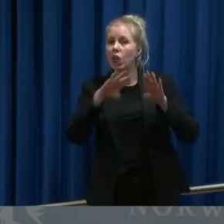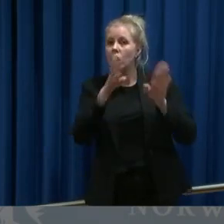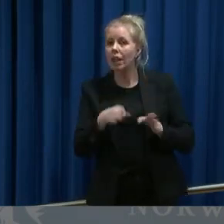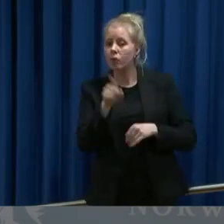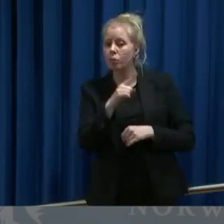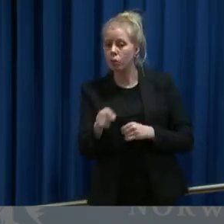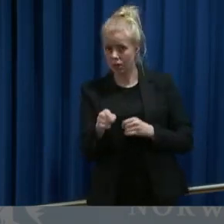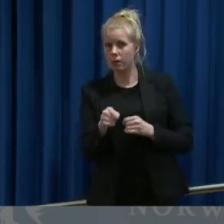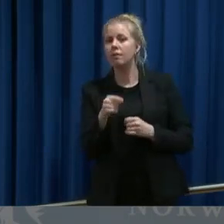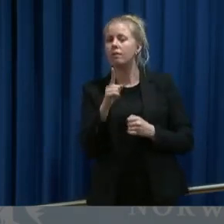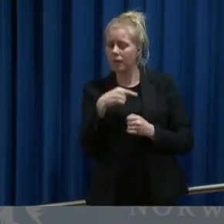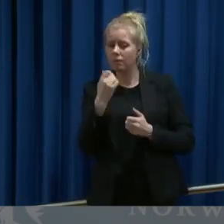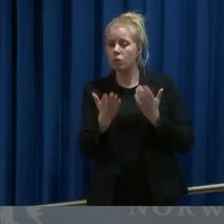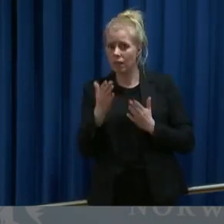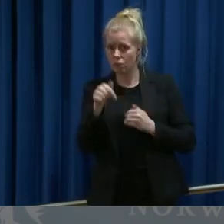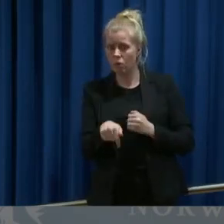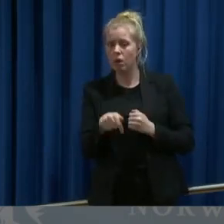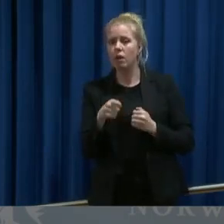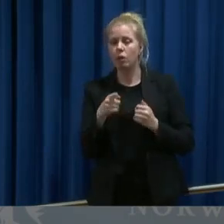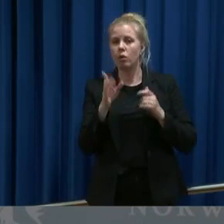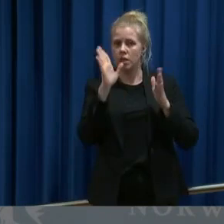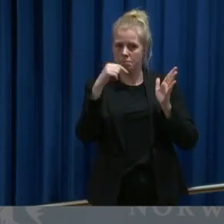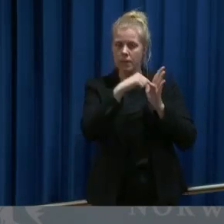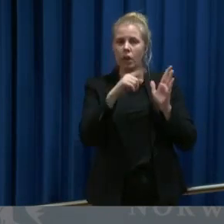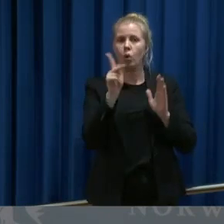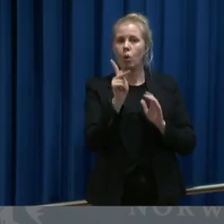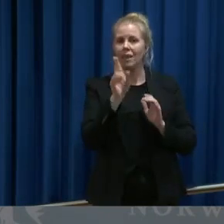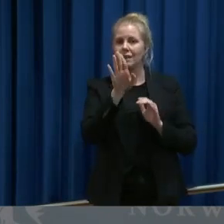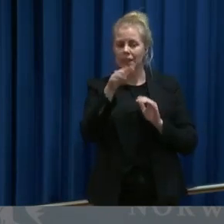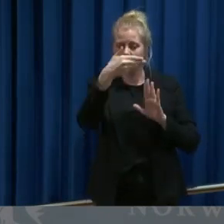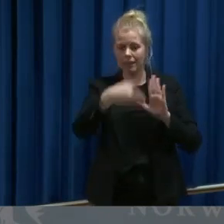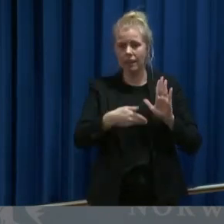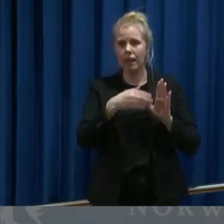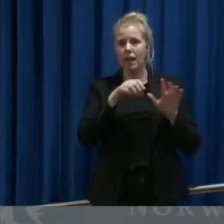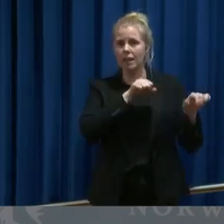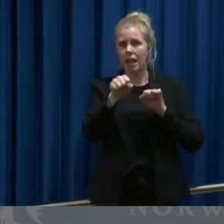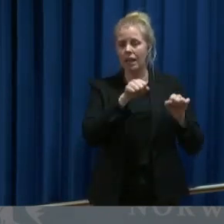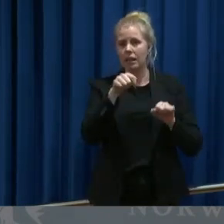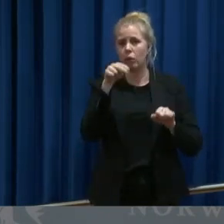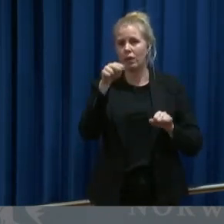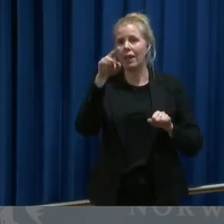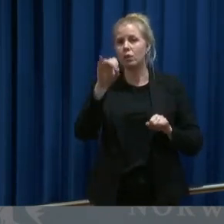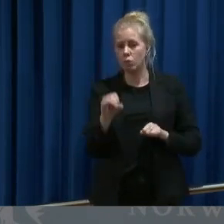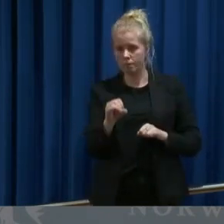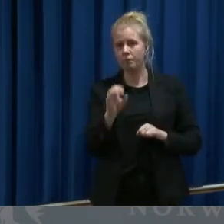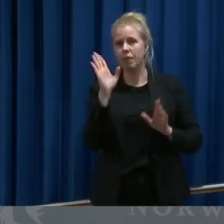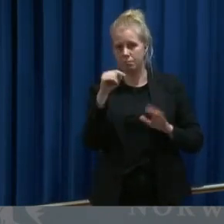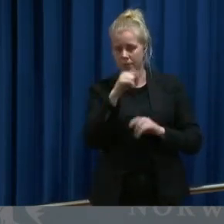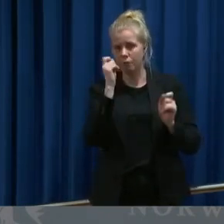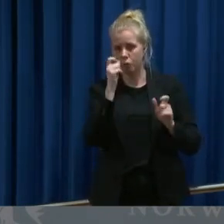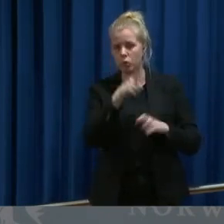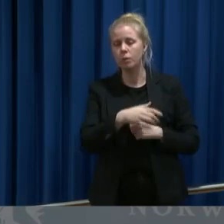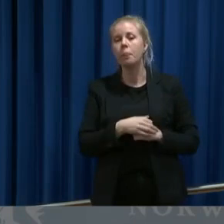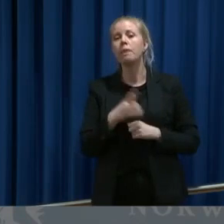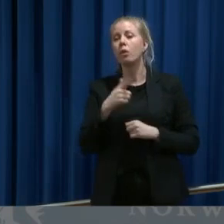informasjonen finner man på koronasidene på regjeringen.no. Vi har også fått noen meldinger for at